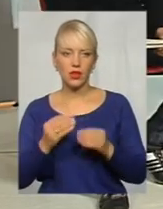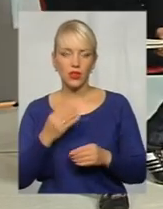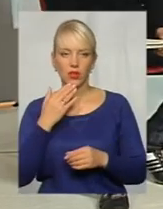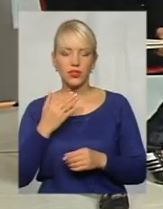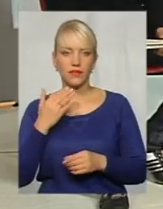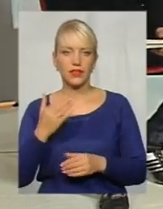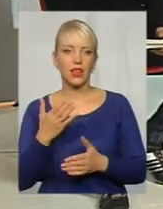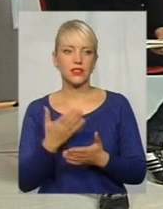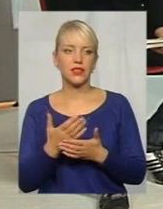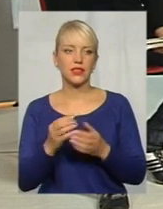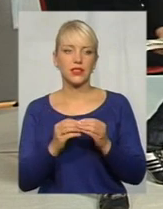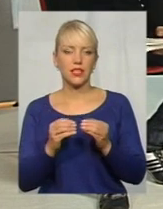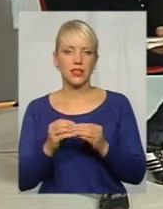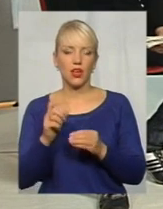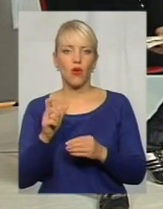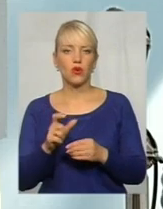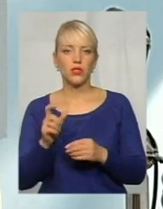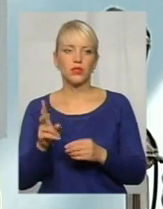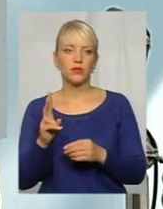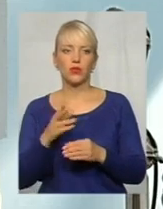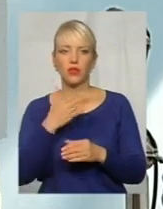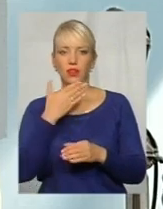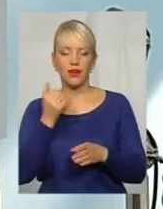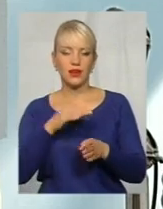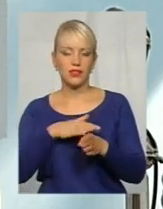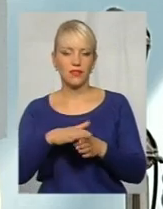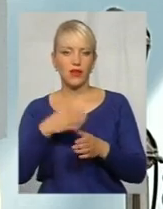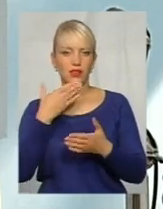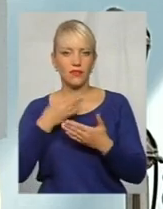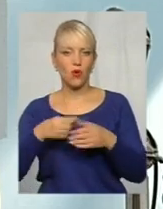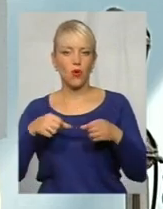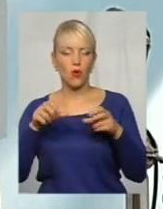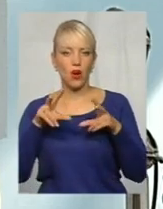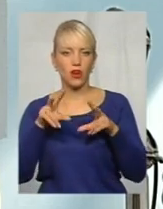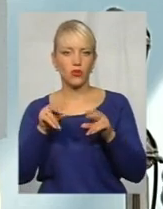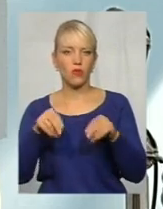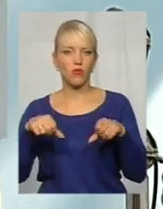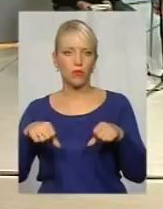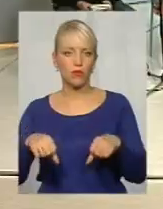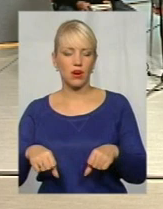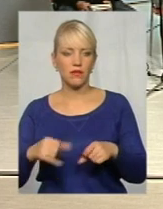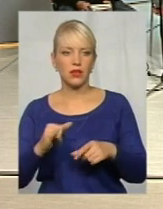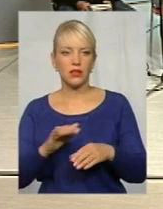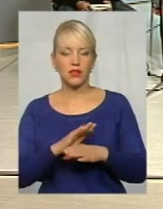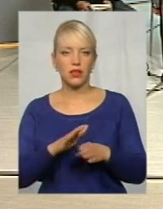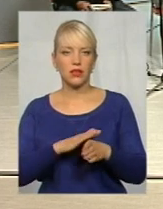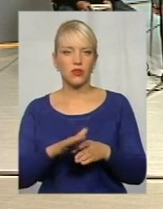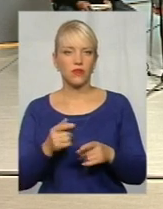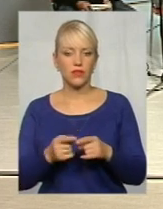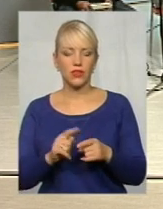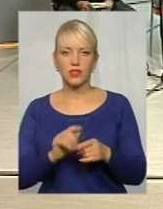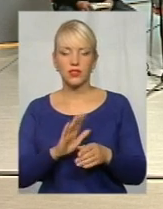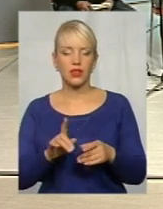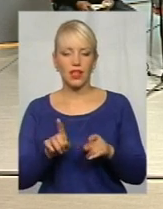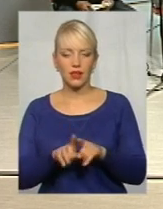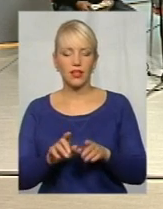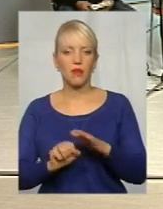порядку 10 осіб, котрі не реалізували свого права, гарантованого їм державою. І не реалізували вони не з тих підстав, що